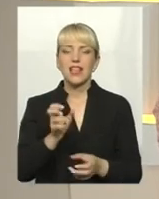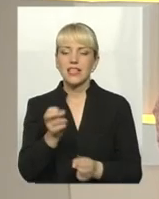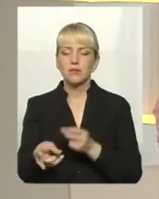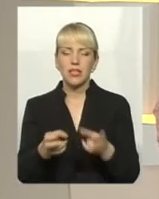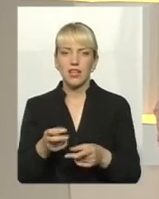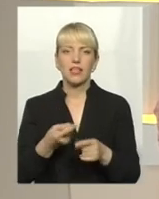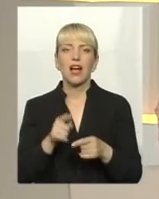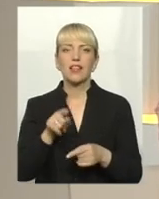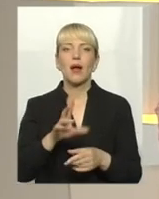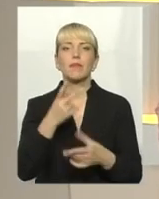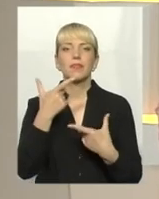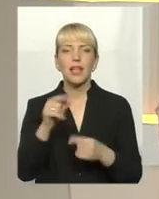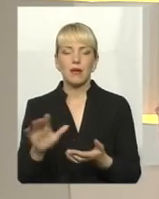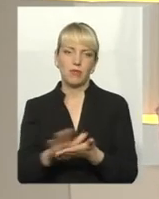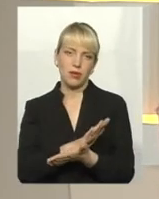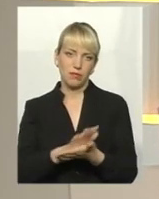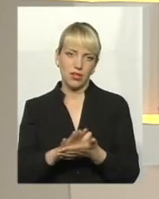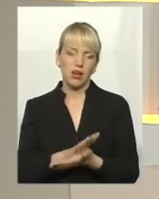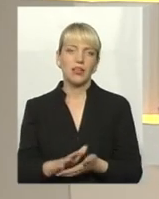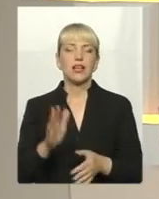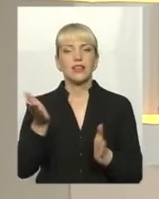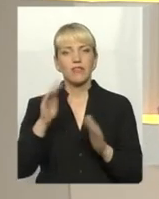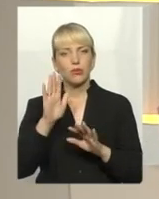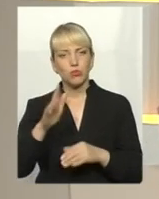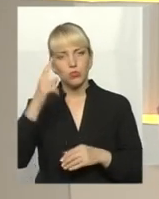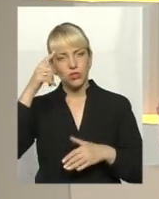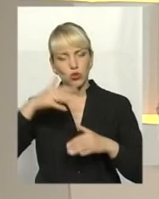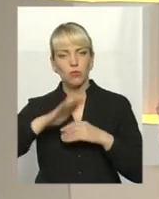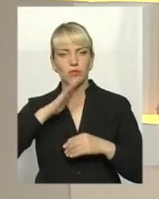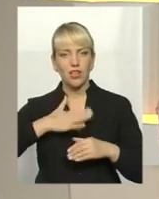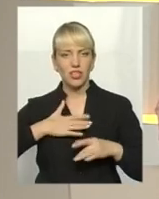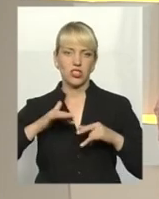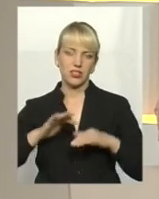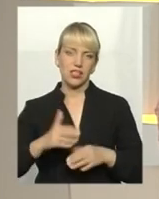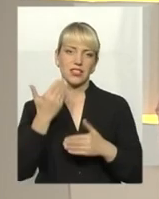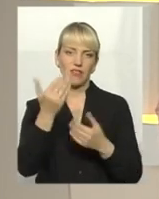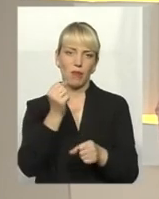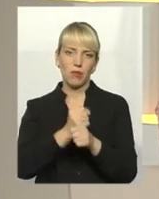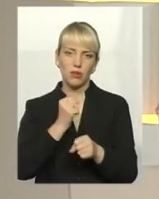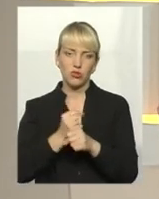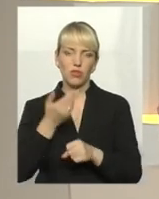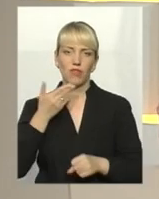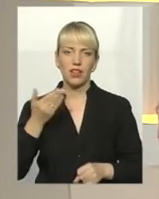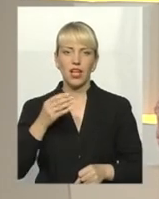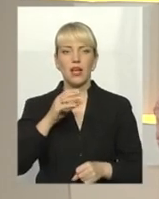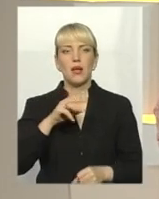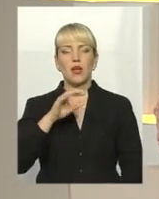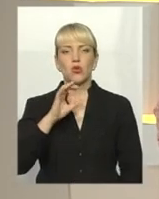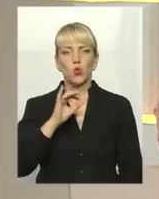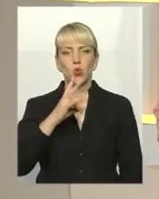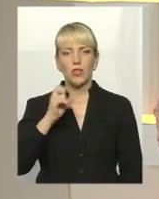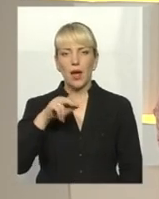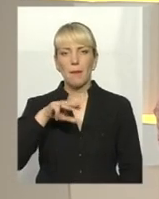де прибирають. Тому давайте все ж таки будемо свідомі наших дій. З вами сьогодні в студії працювала я, Юна Мітрашко,